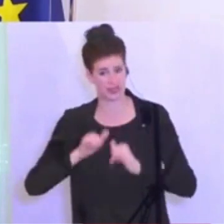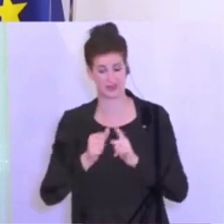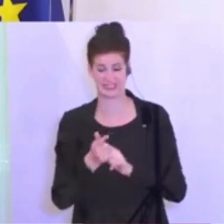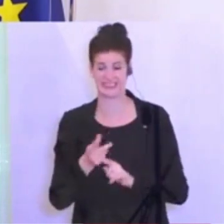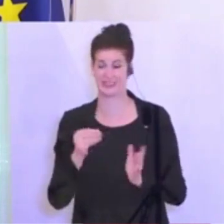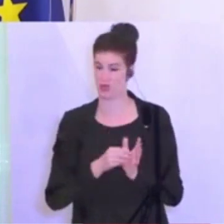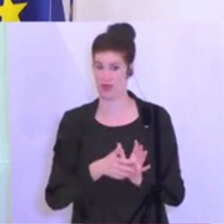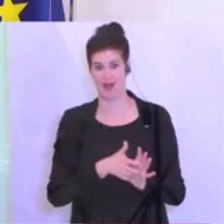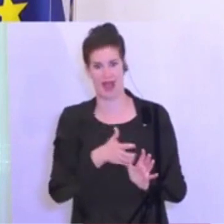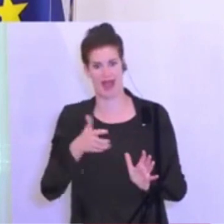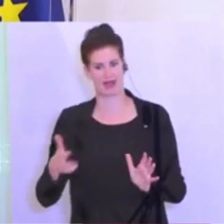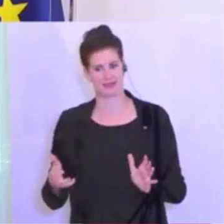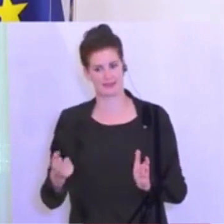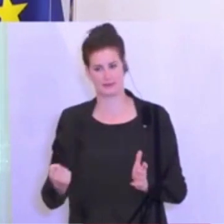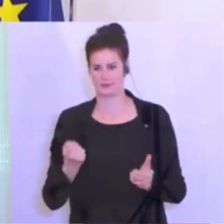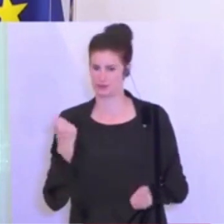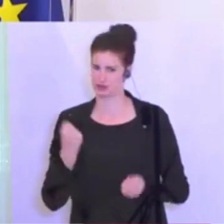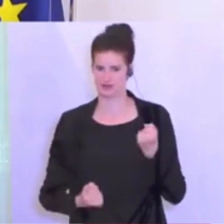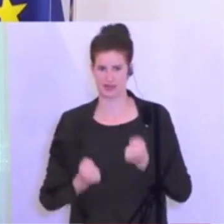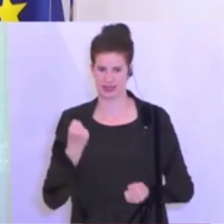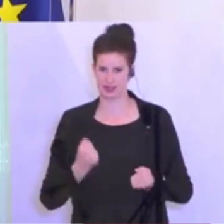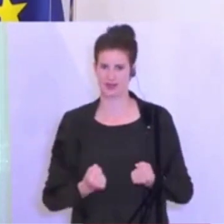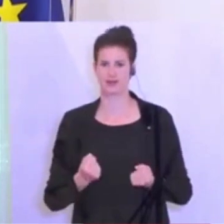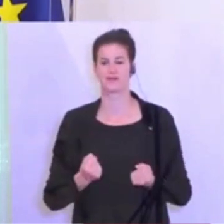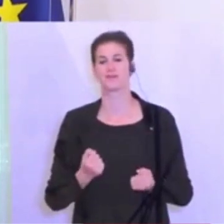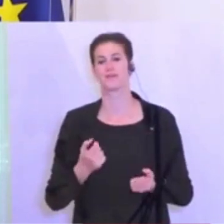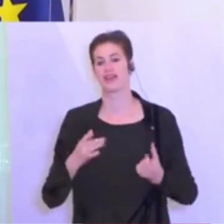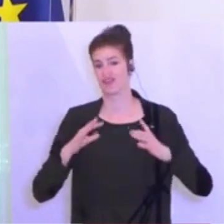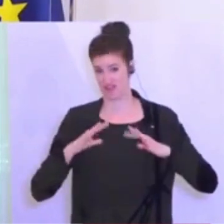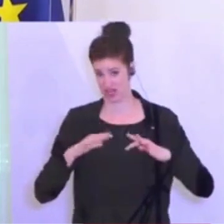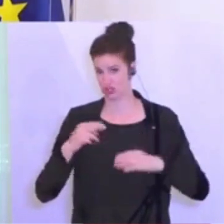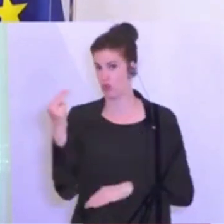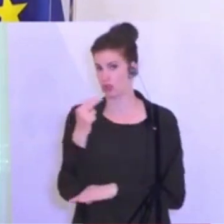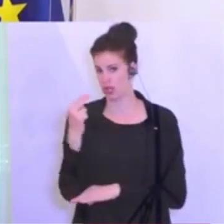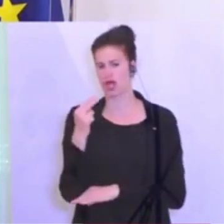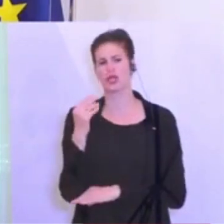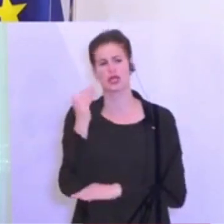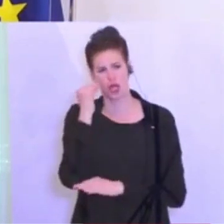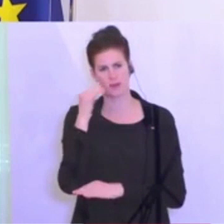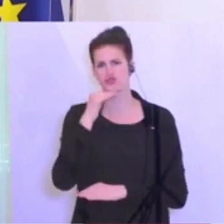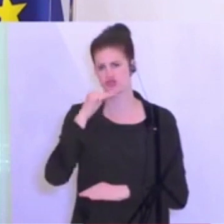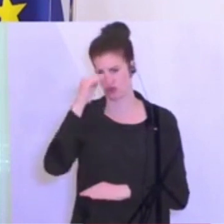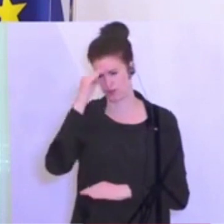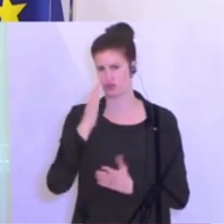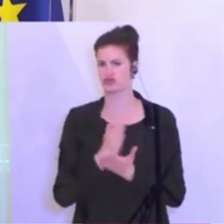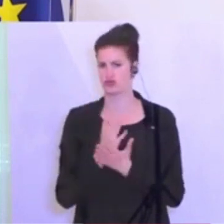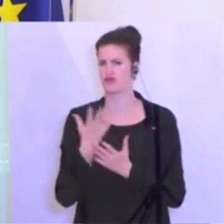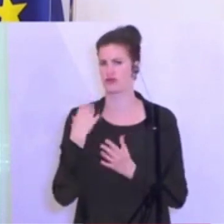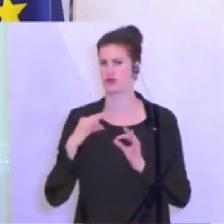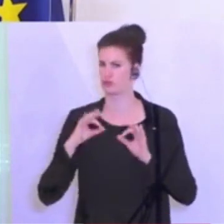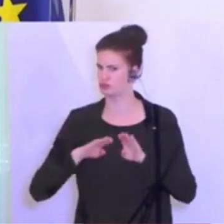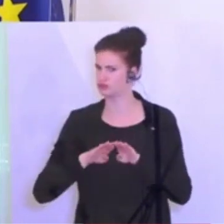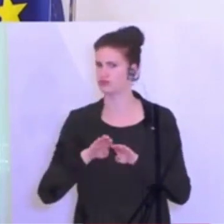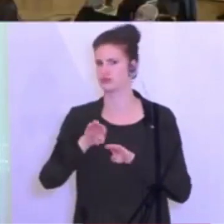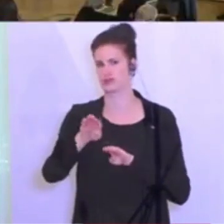lange schwierig sein wird, selbst wenn die Ferienhotellerie hoffentlich den Sommer schon wieder eine solide Sommersaison wird haben können.